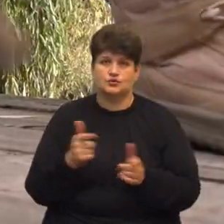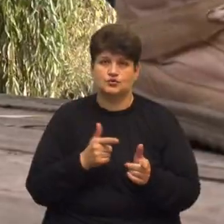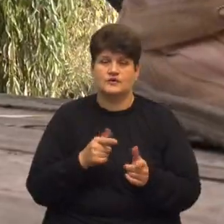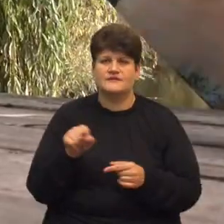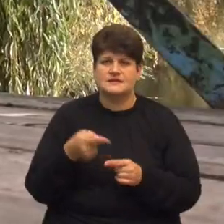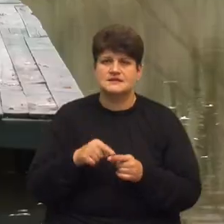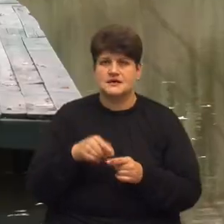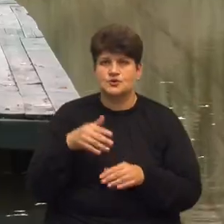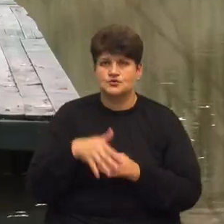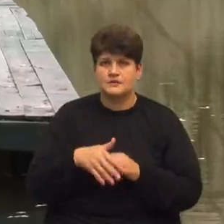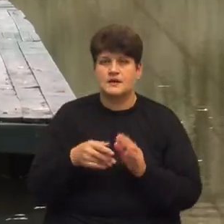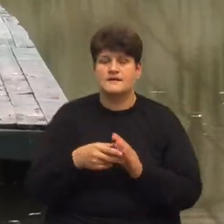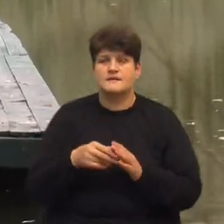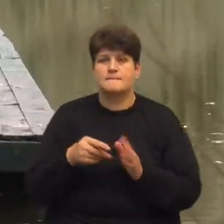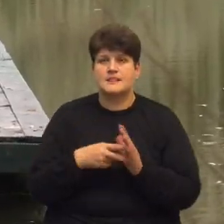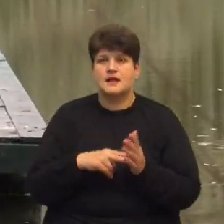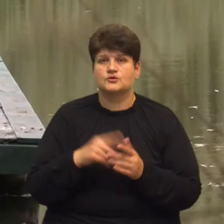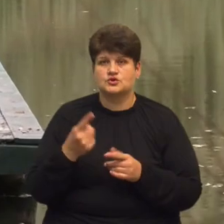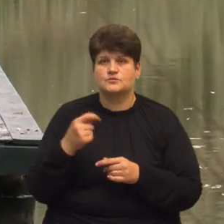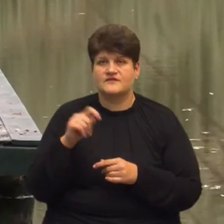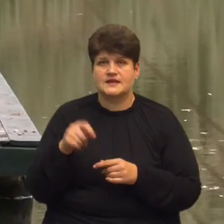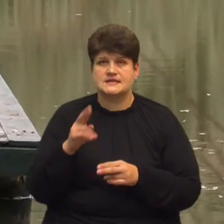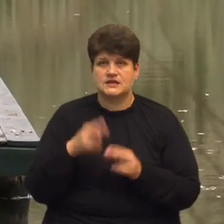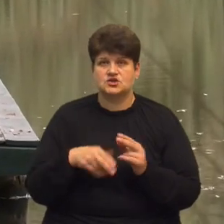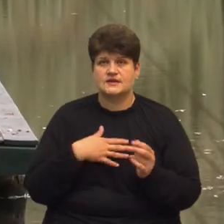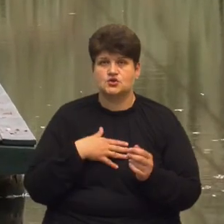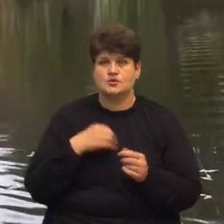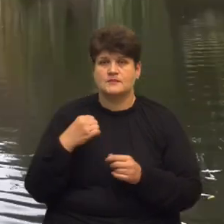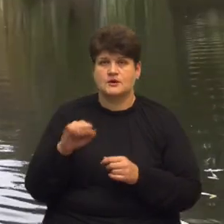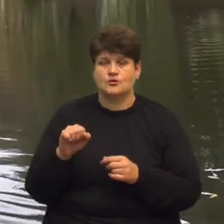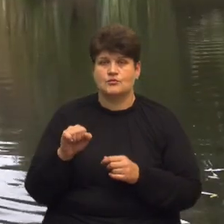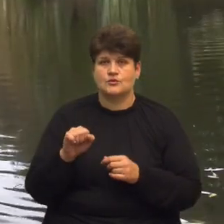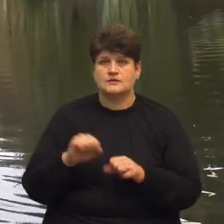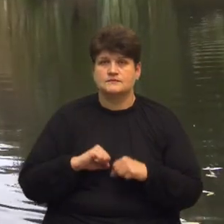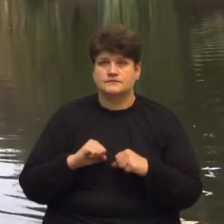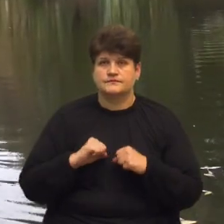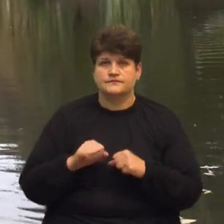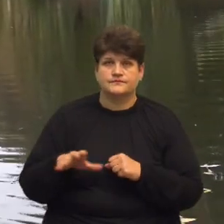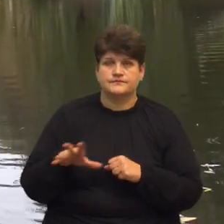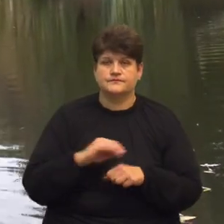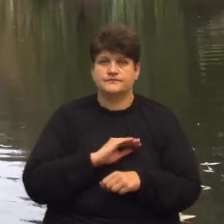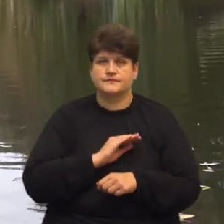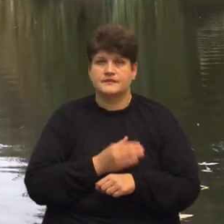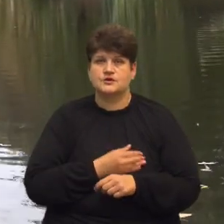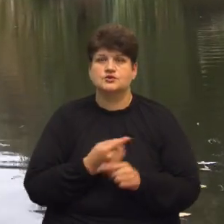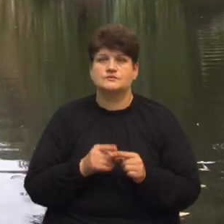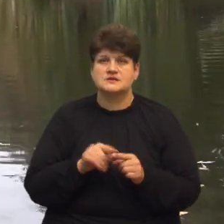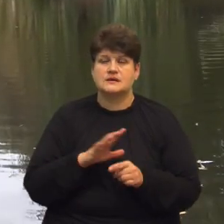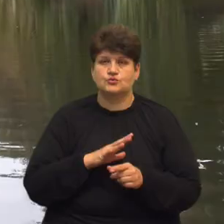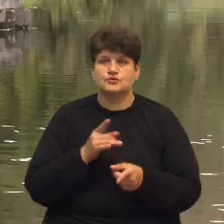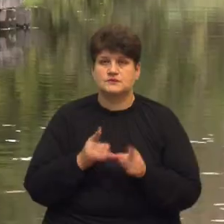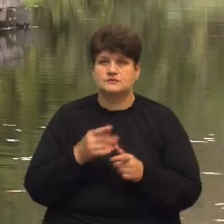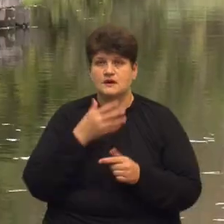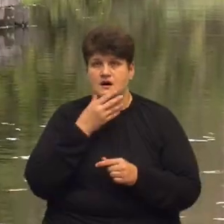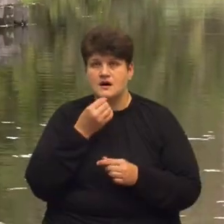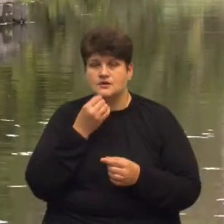щоб війна закінчилася нашою перемогою, це саме основне І докласти всіх зусиль, і щоб це було справді гарно,